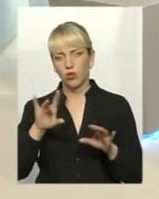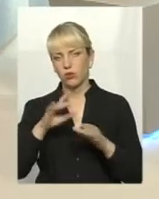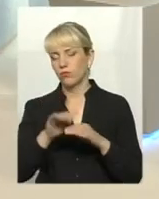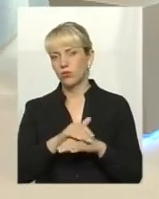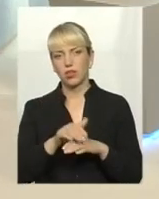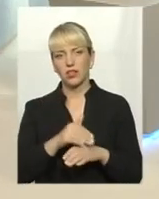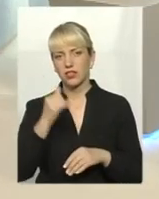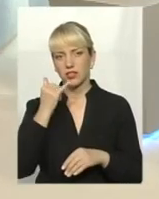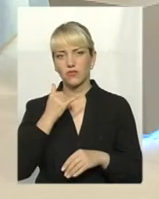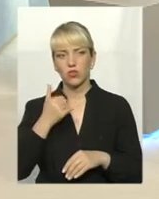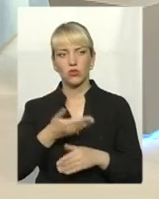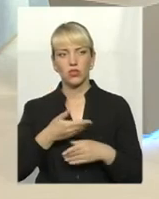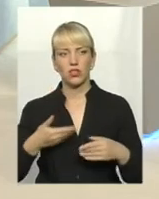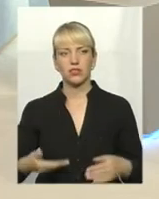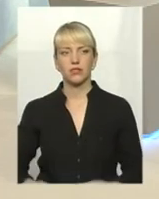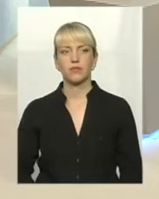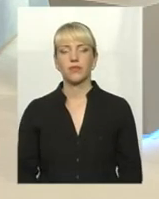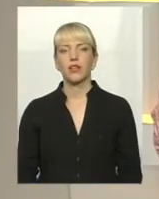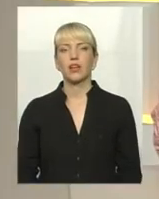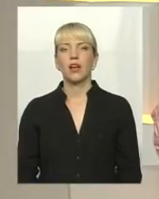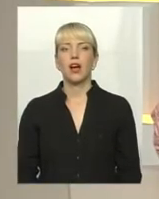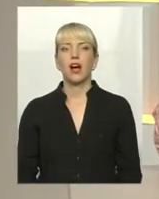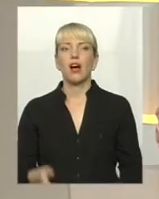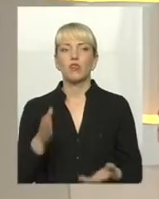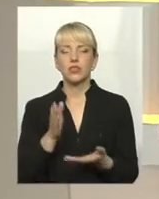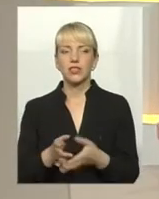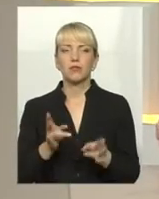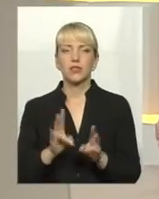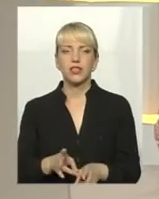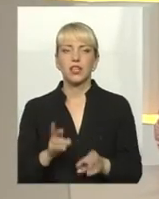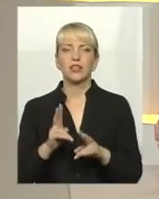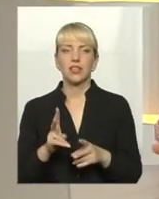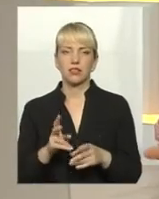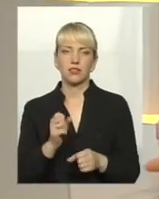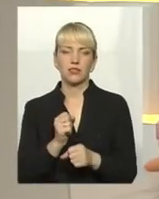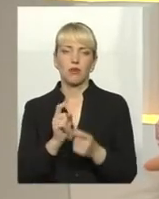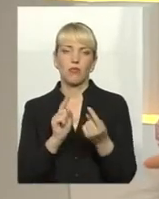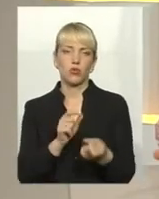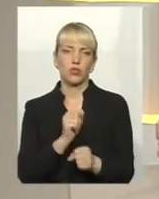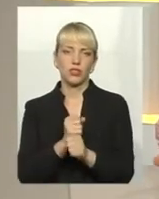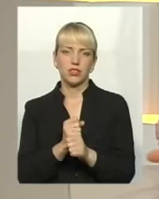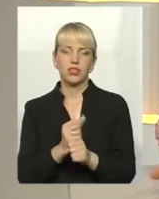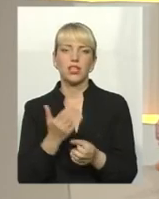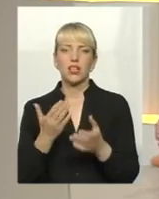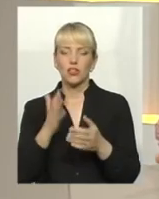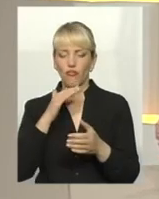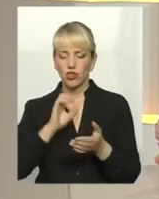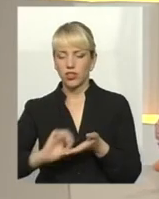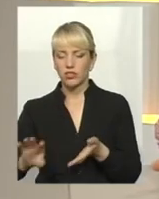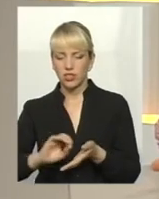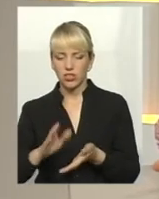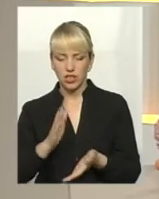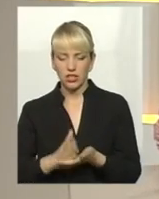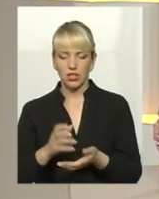будь ласка, і ми розглядати. Але от є біда, все ж таки, як протидіяти? Якщо всі стічні води є, вони,